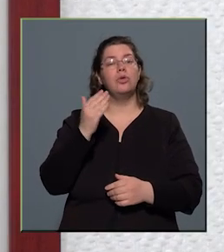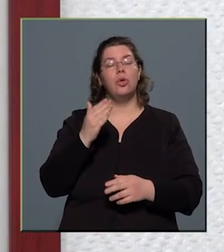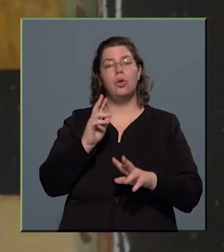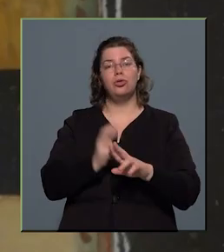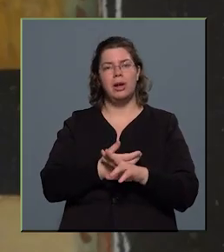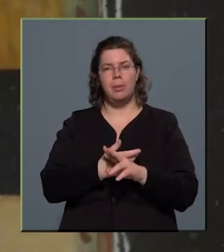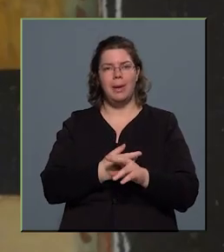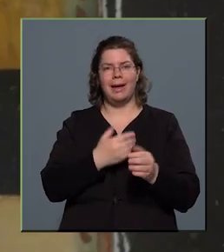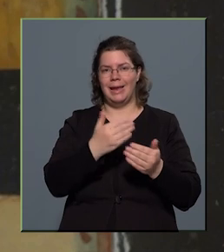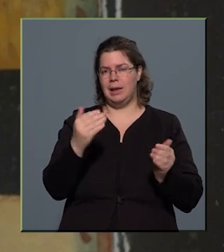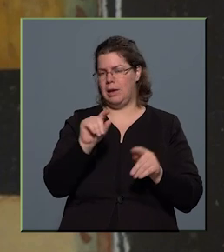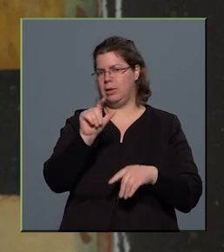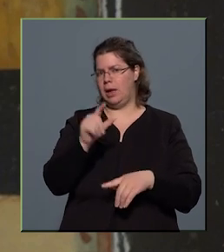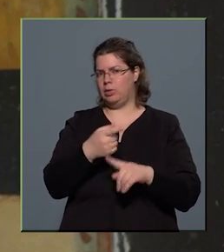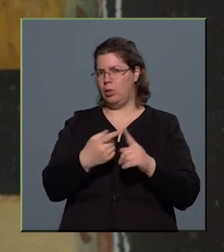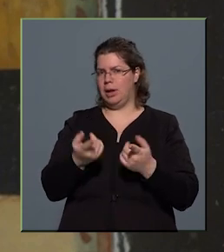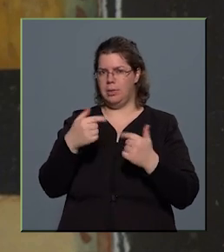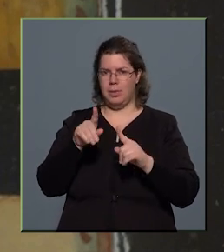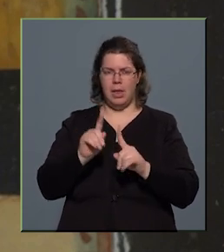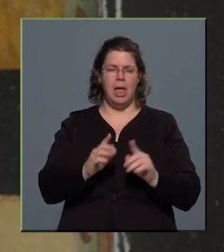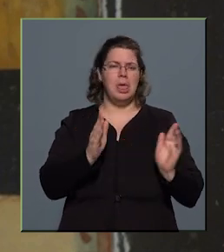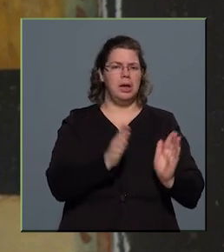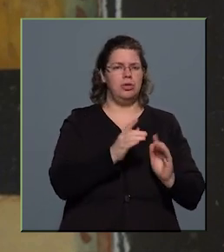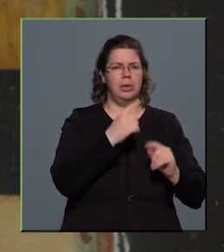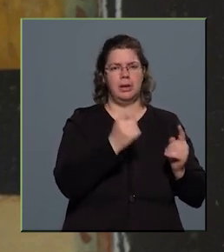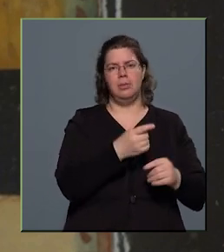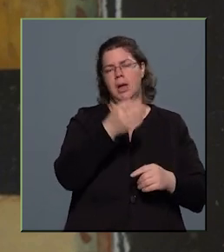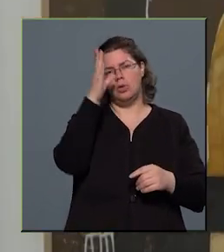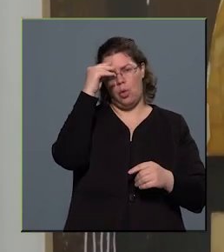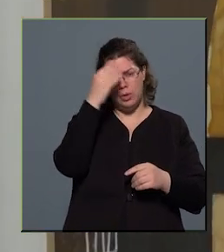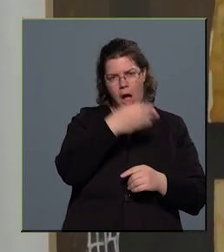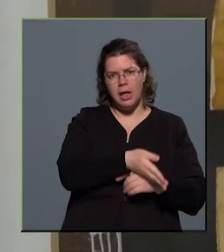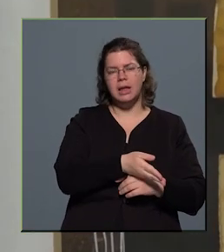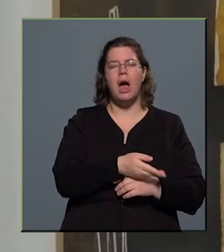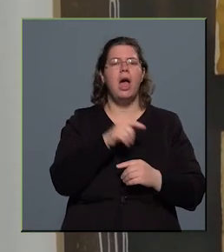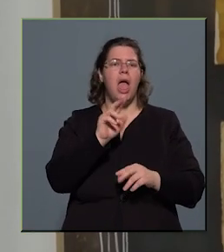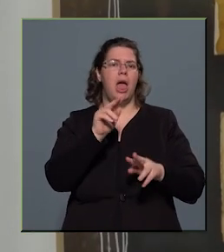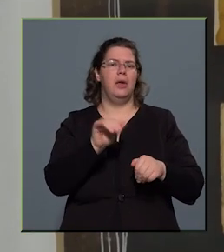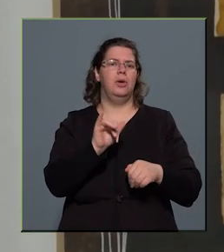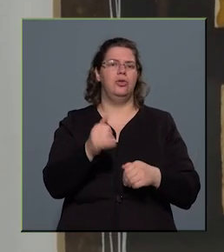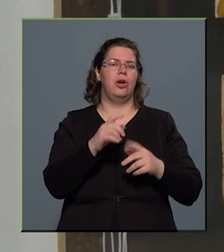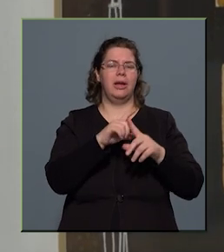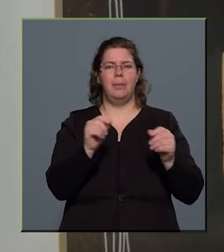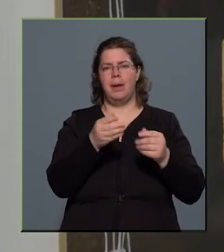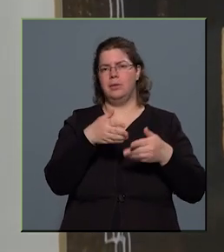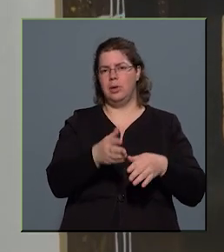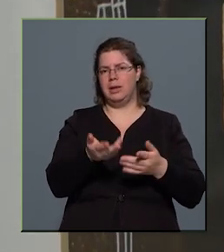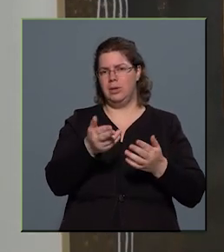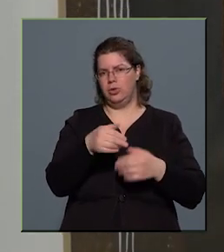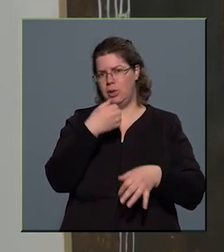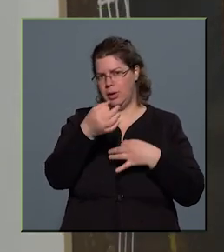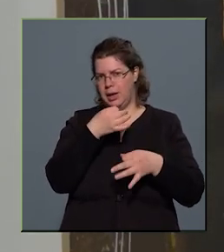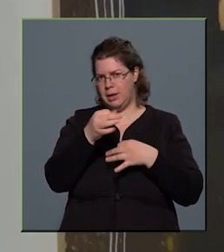részből áll. A kisebbik teremben kiállított anyag a nosztalgia nevet kapta. Erről és a képek születéséről kérdeztem az